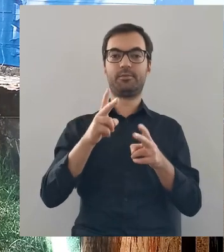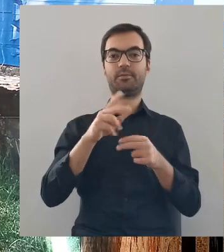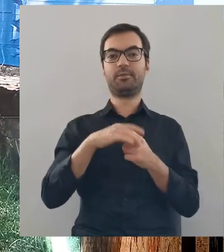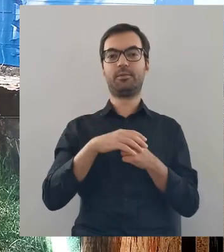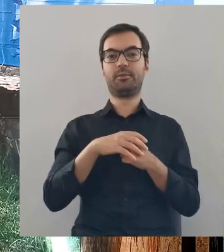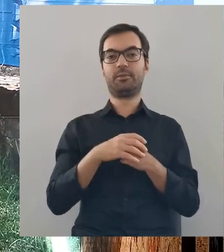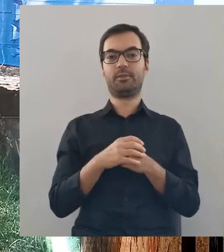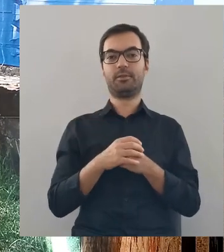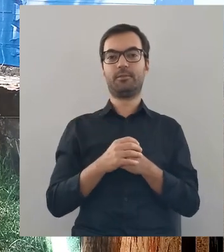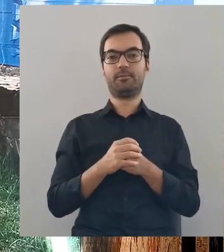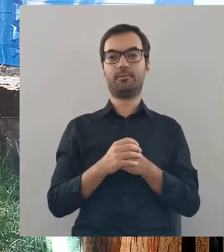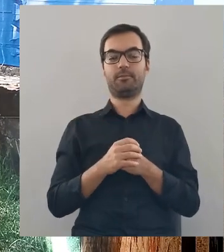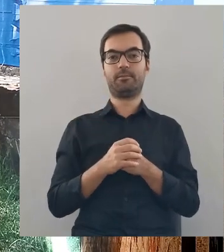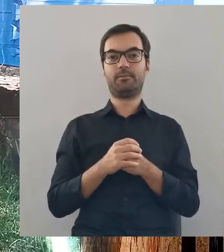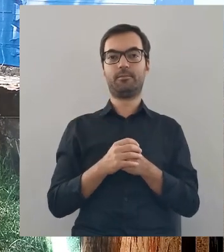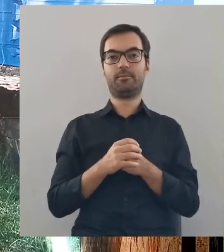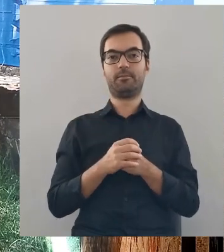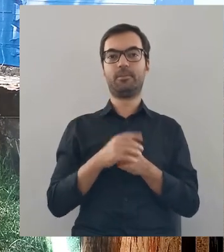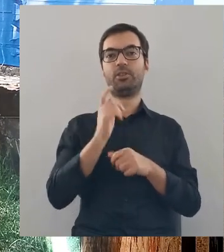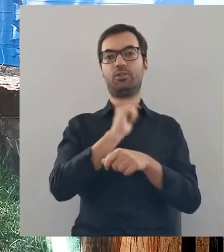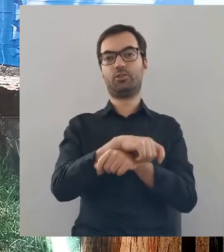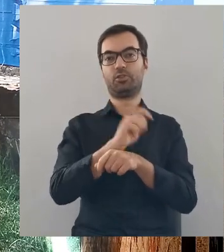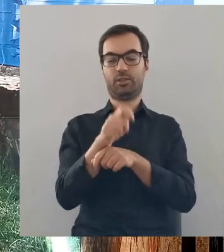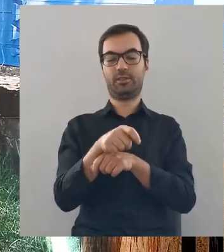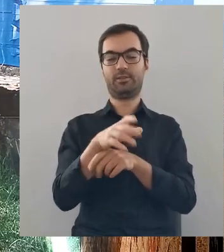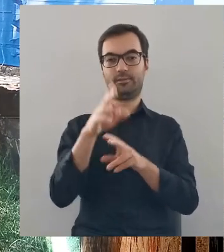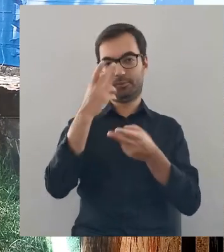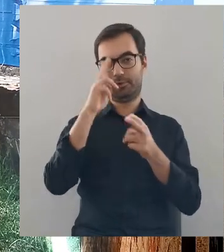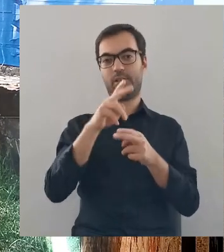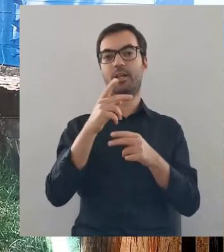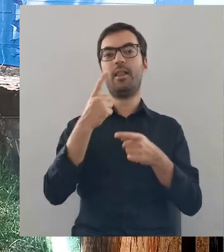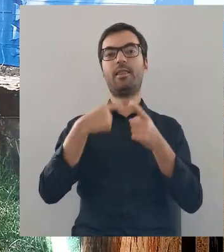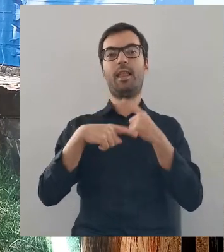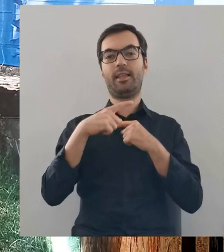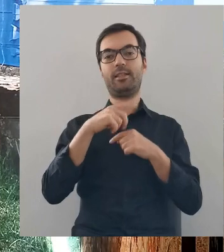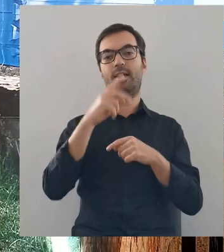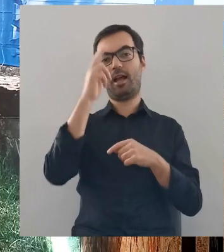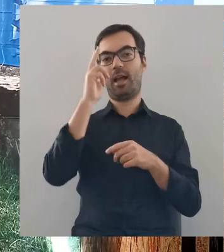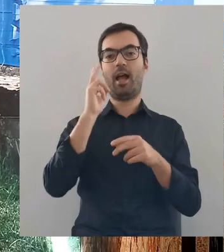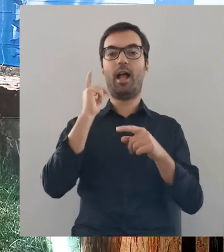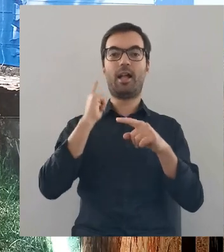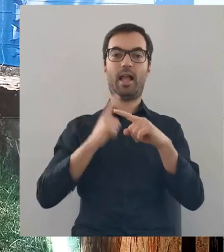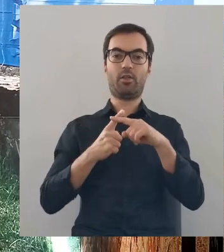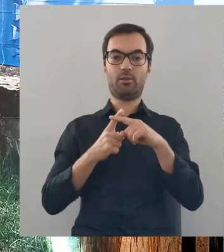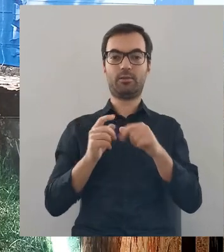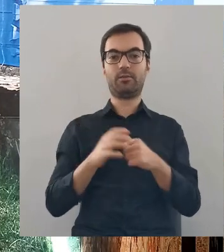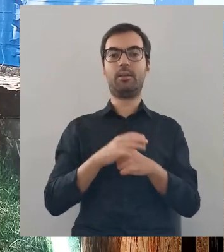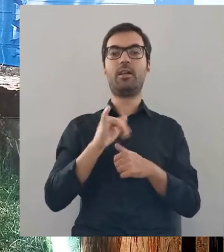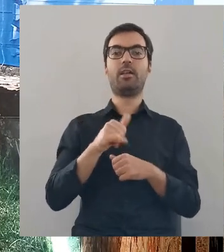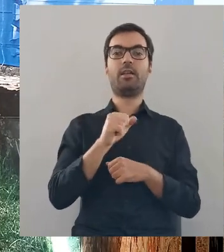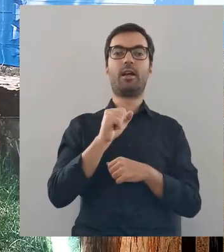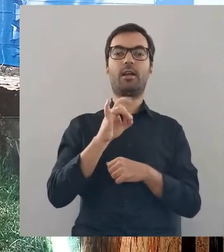przyjęli Litwini chrzest w obrządku katolickim. Najpierw Władysław Jagiełło, potem